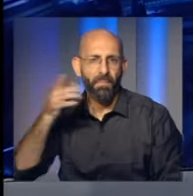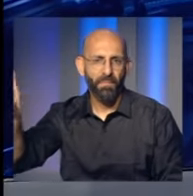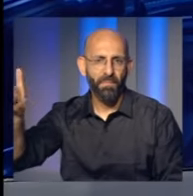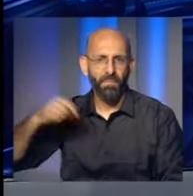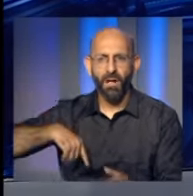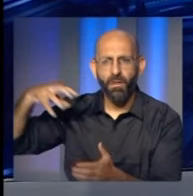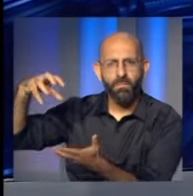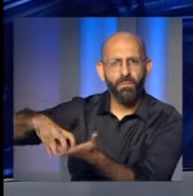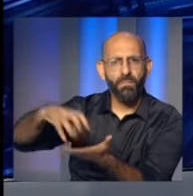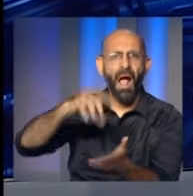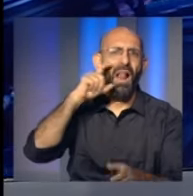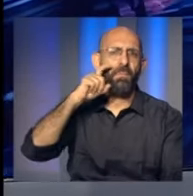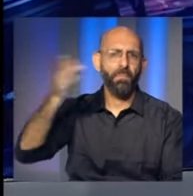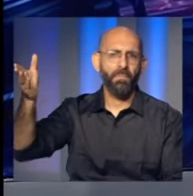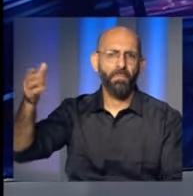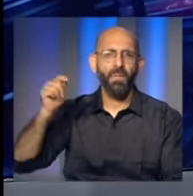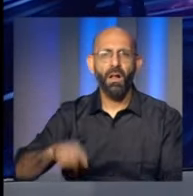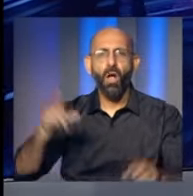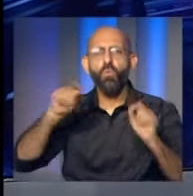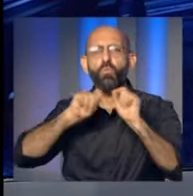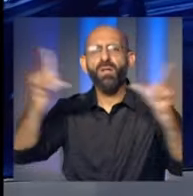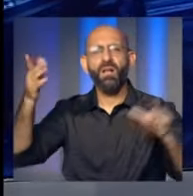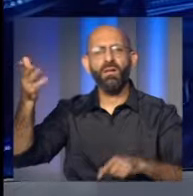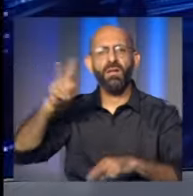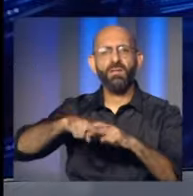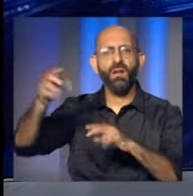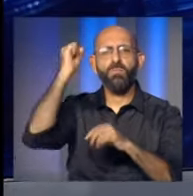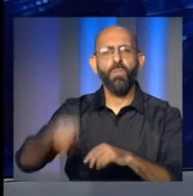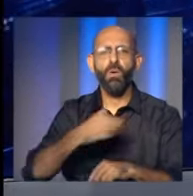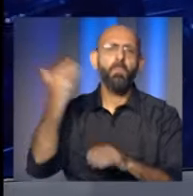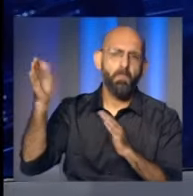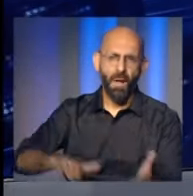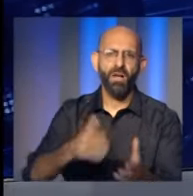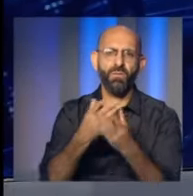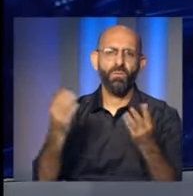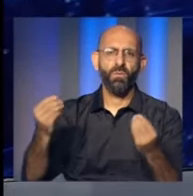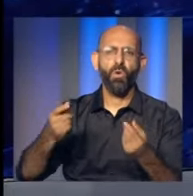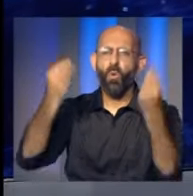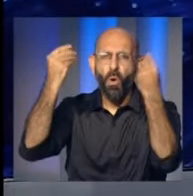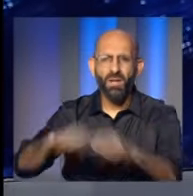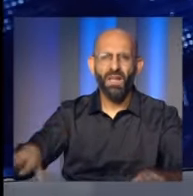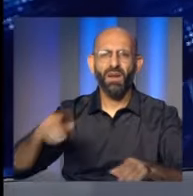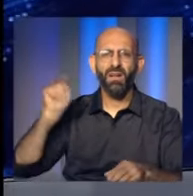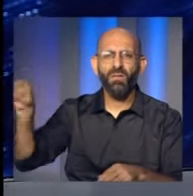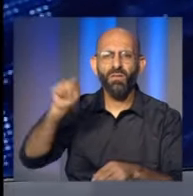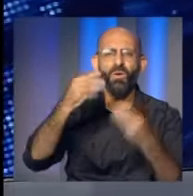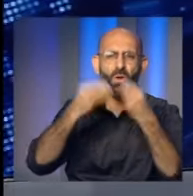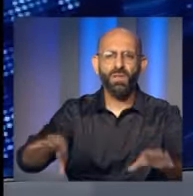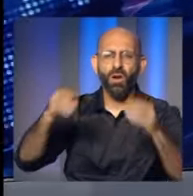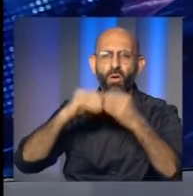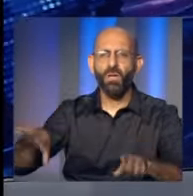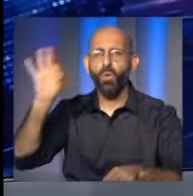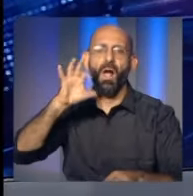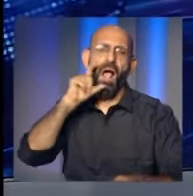جويا من اتجاه الجنوب شرق حلب مستادفا بعض المواقع في محيط حلب مشيرة إلى أن العدوان أسفر عن عدد من